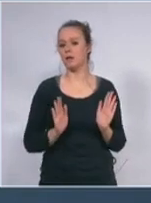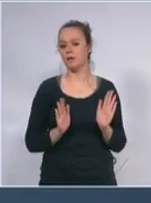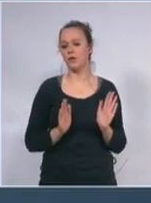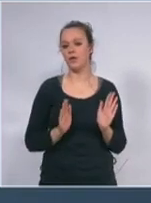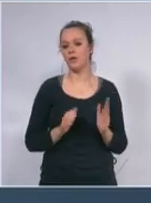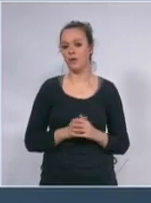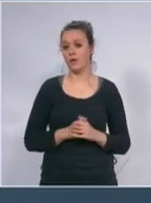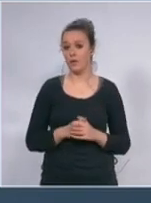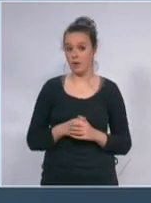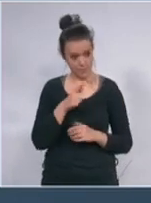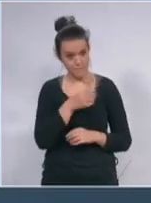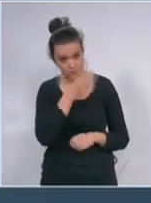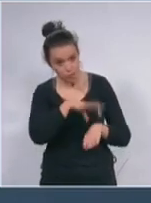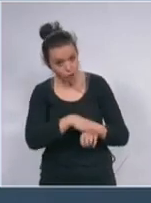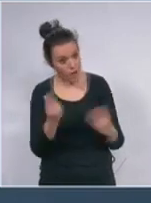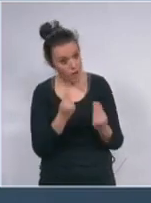sam nešto slagao doktore